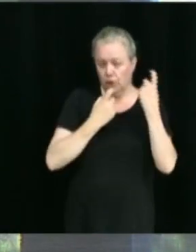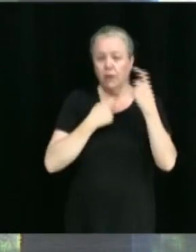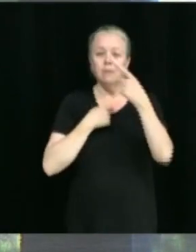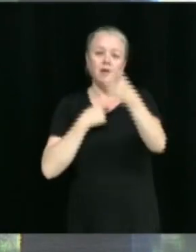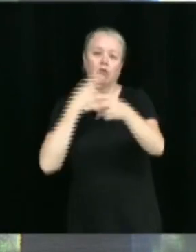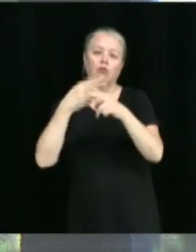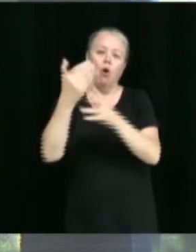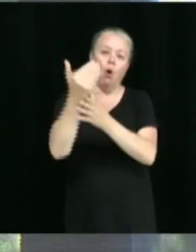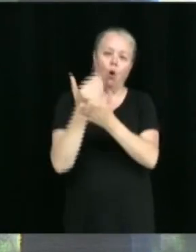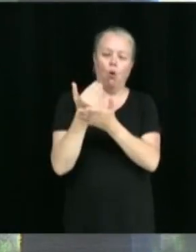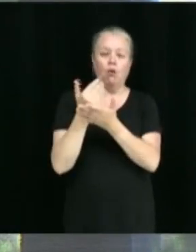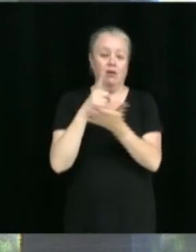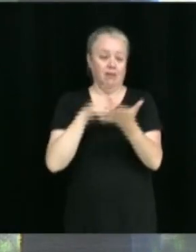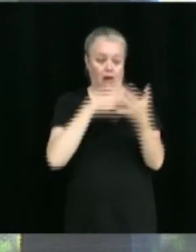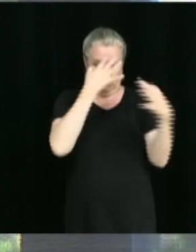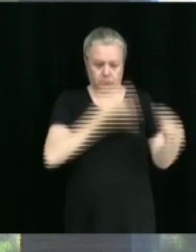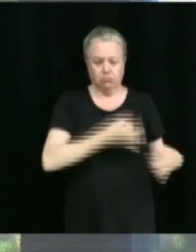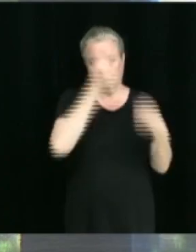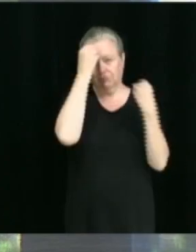par la suite.